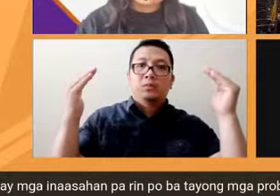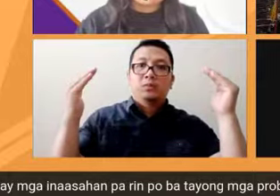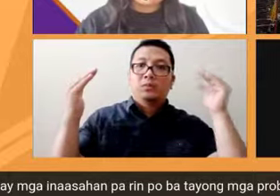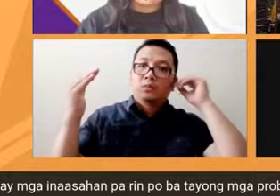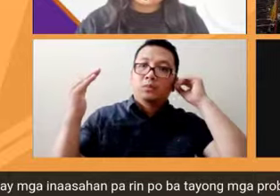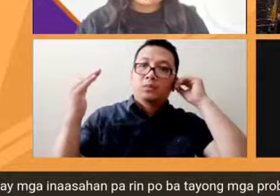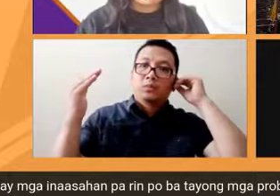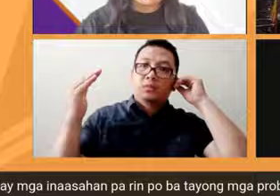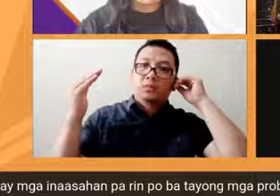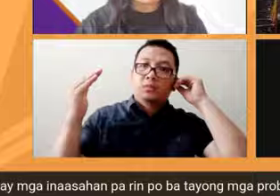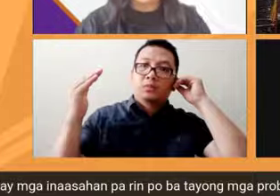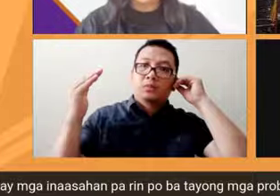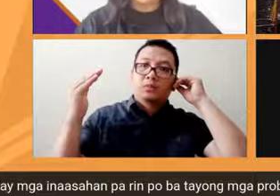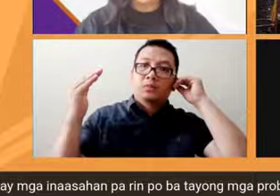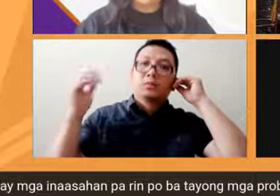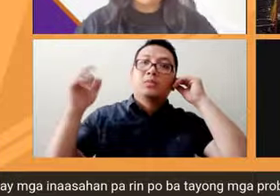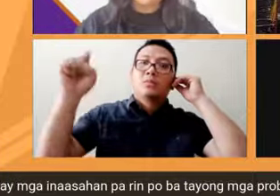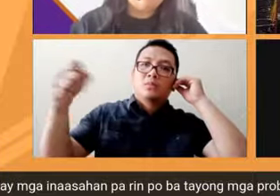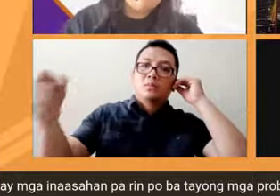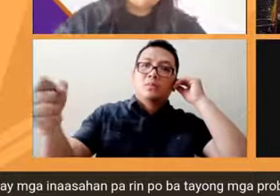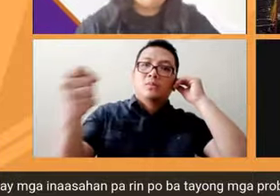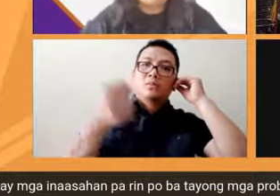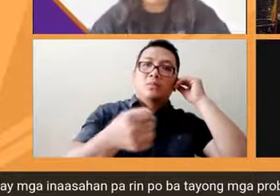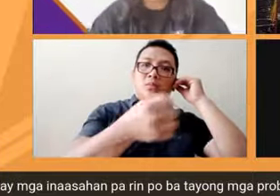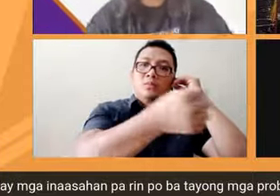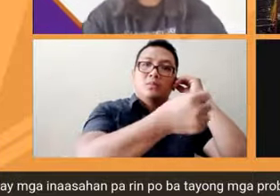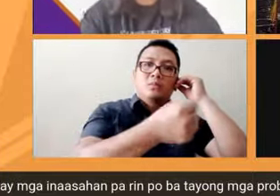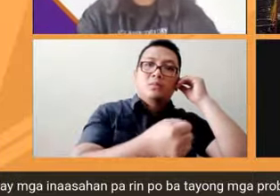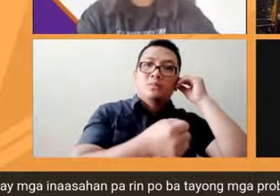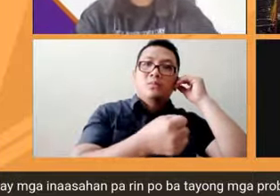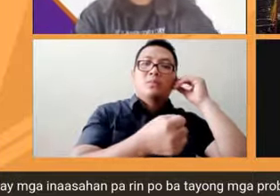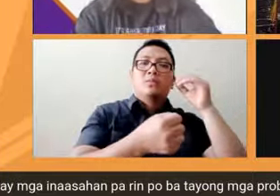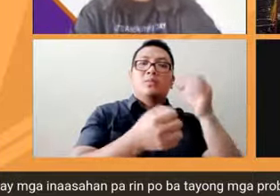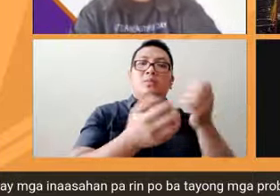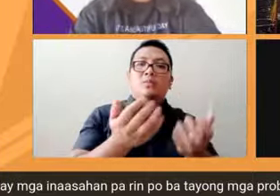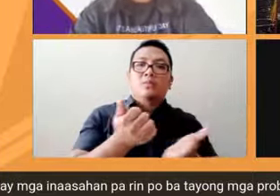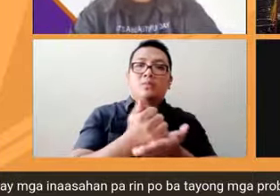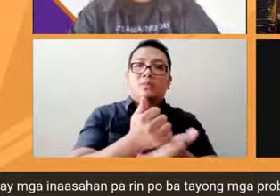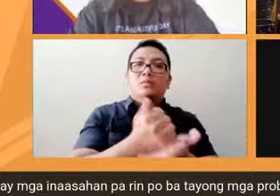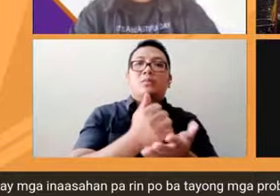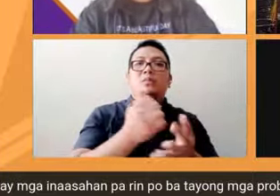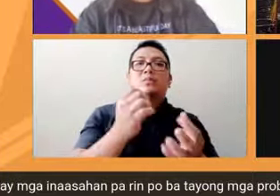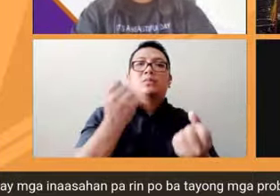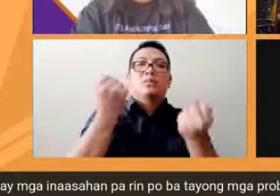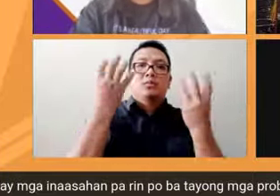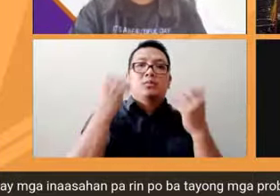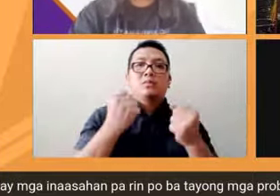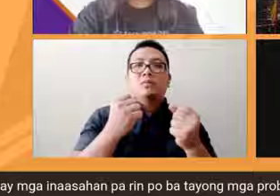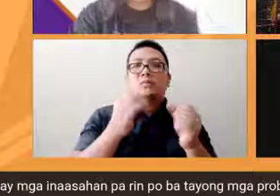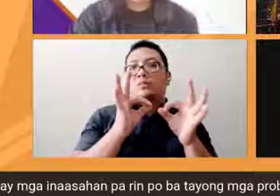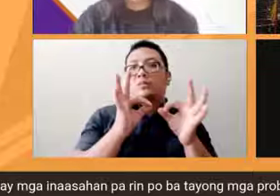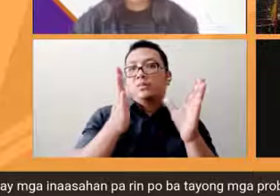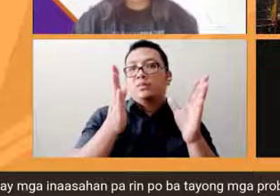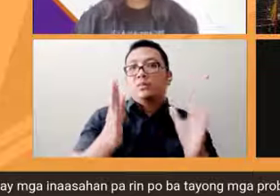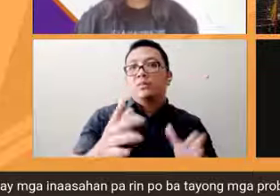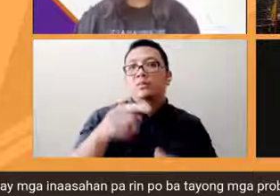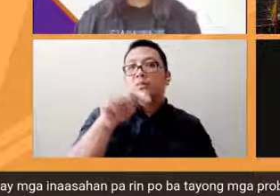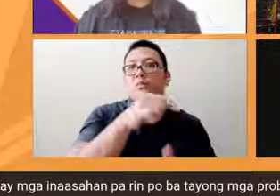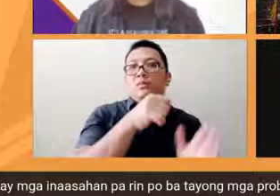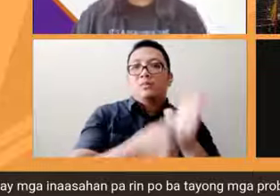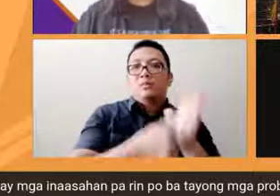makapag-provide tayo kalakomodasyon na sign language interpreters sa mga voting centers site